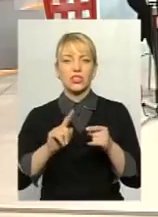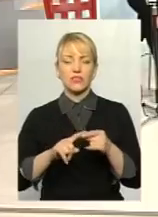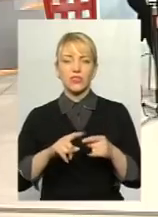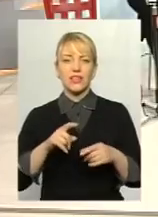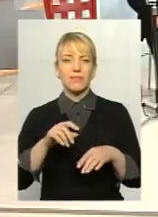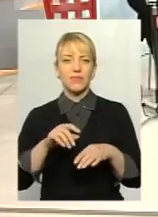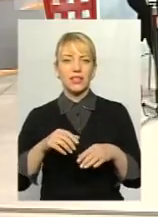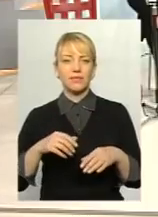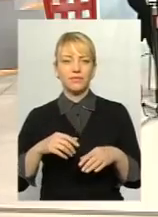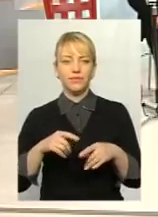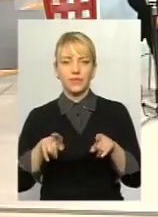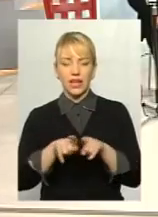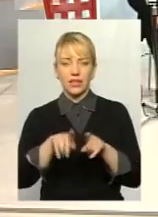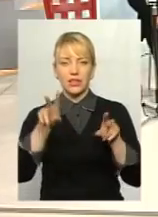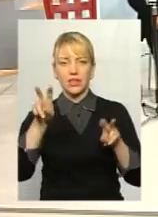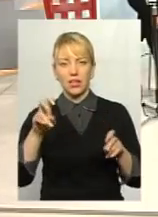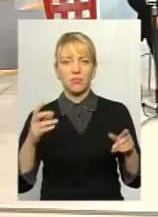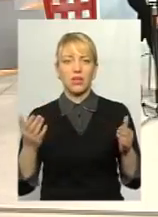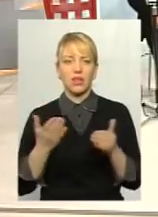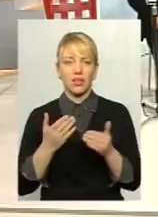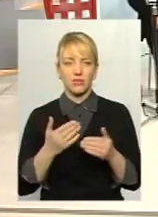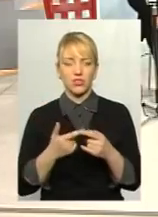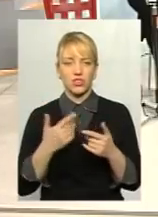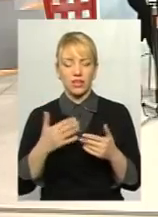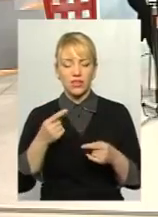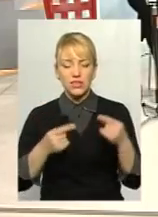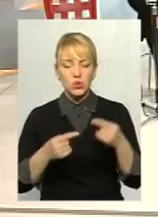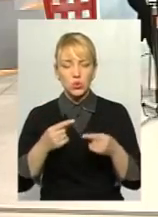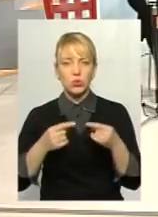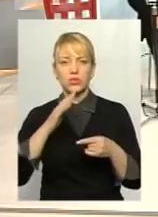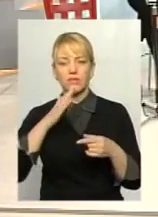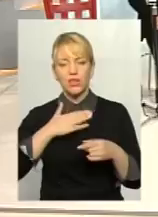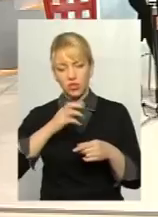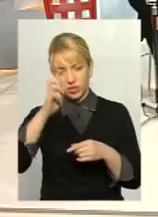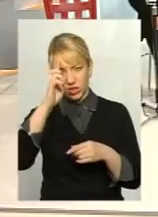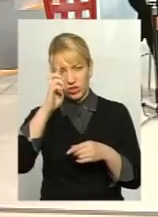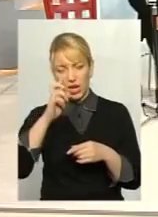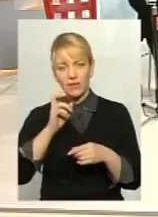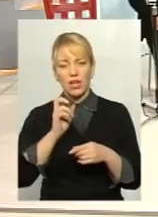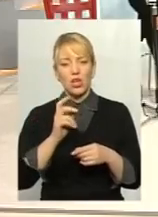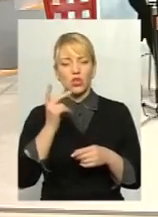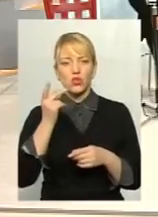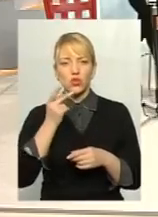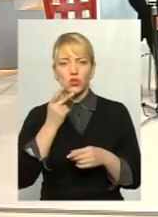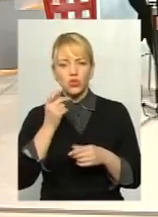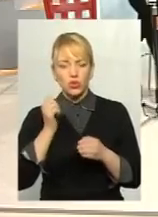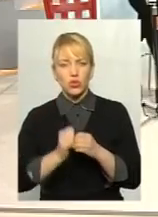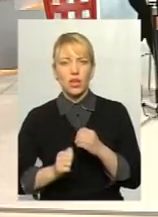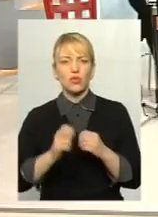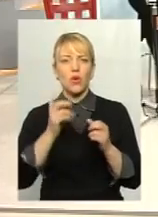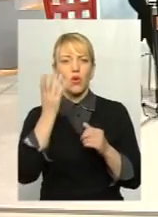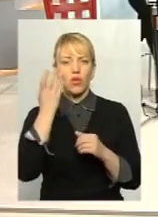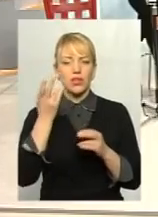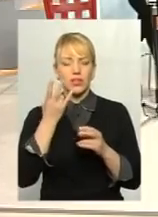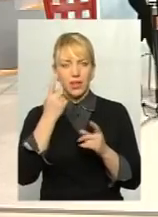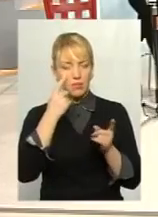державі, так само, як і мовне питання, практично, щоразу, коли треба відволікти, ну,